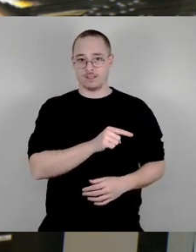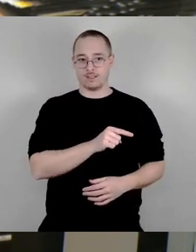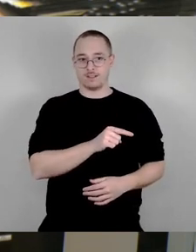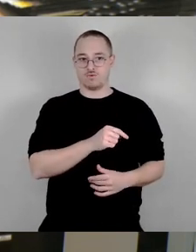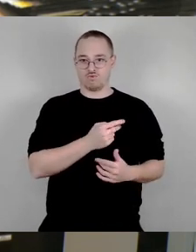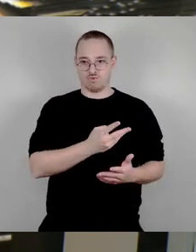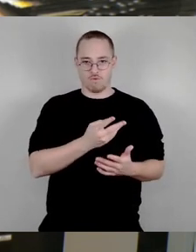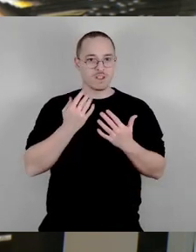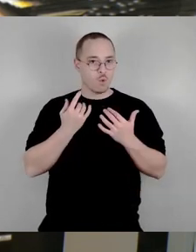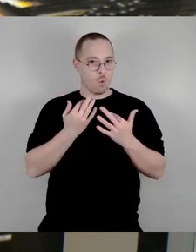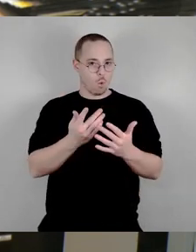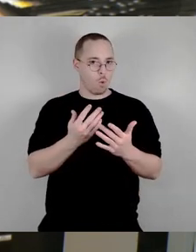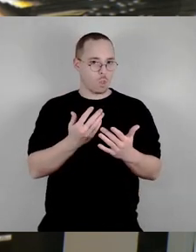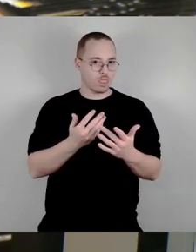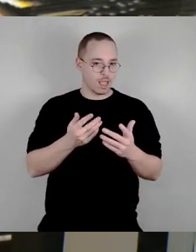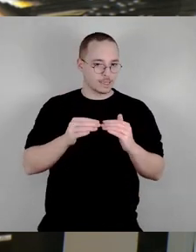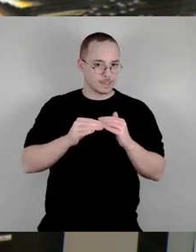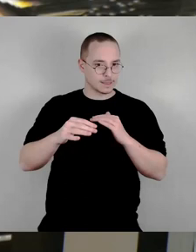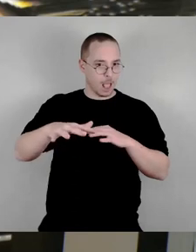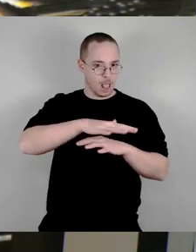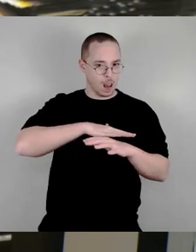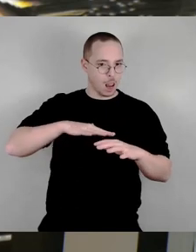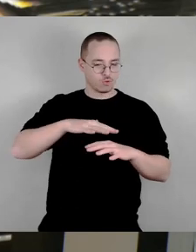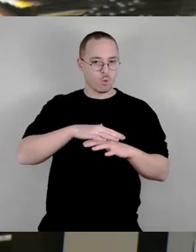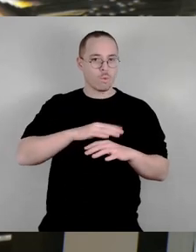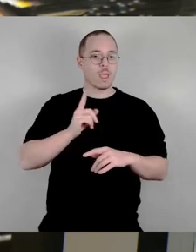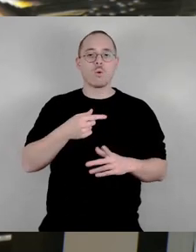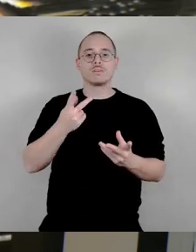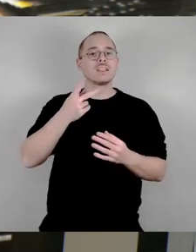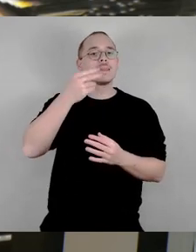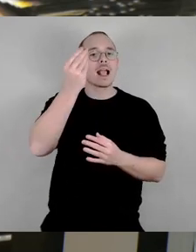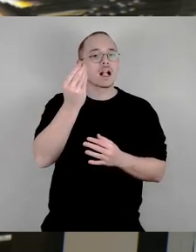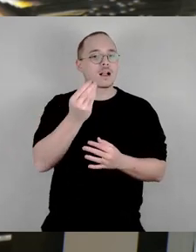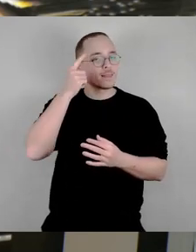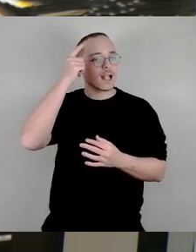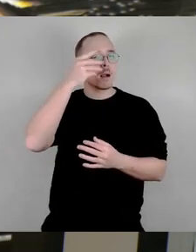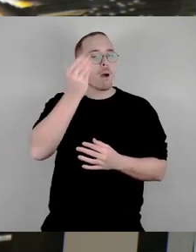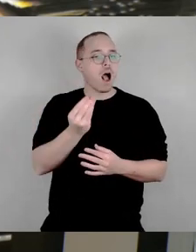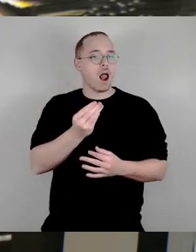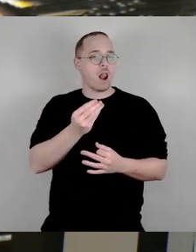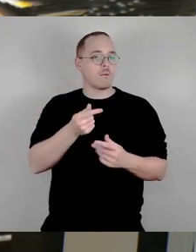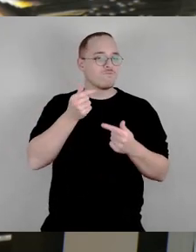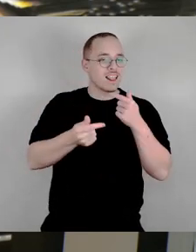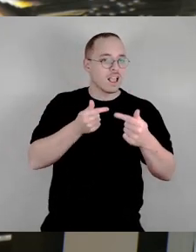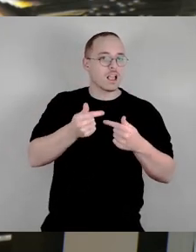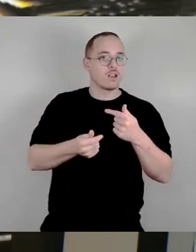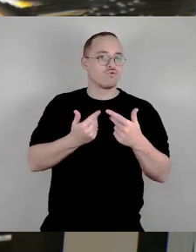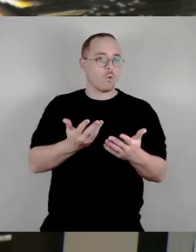Denkmalpflege und die öffentliche Nutzung, dass dort auch ein bisschen Leben in das Quartier kommt, die werden von der Gemeinschaft getragen.